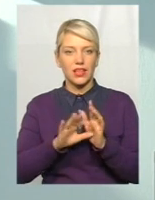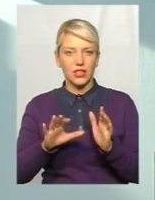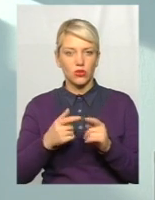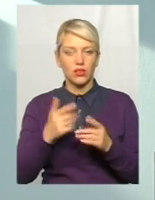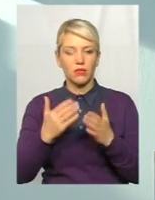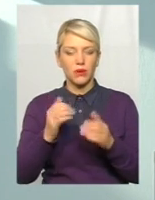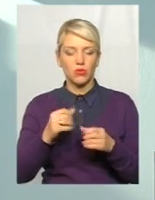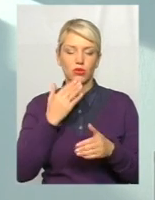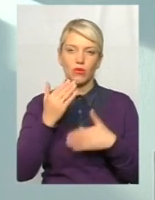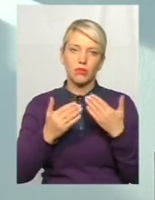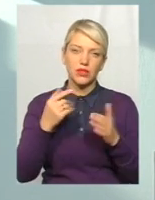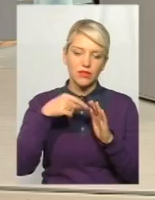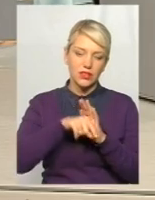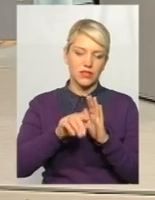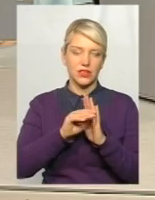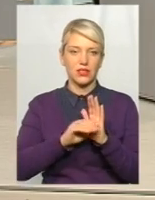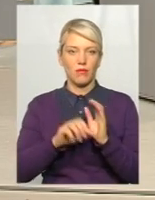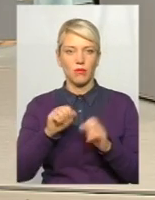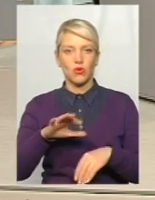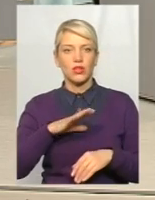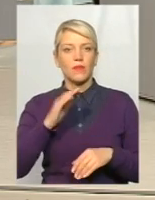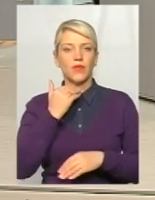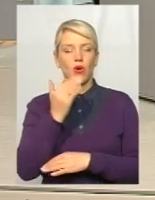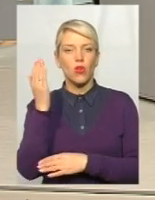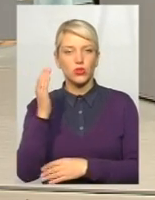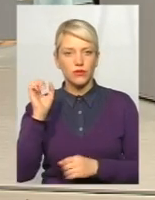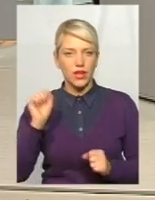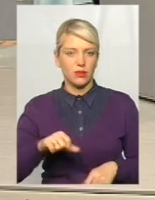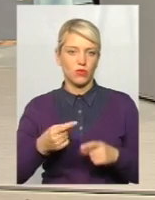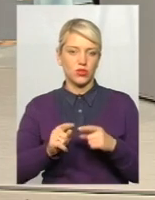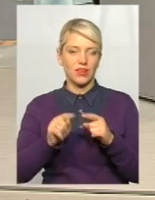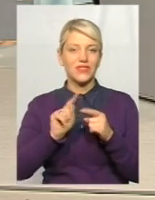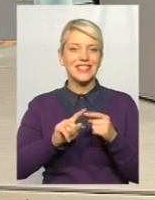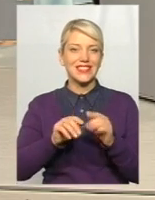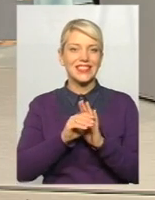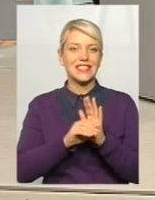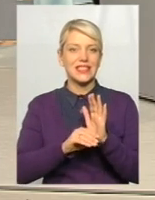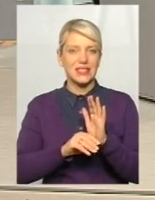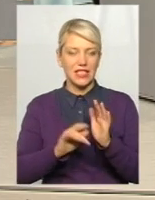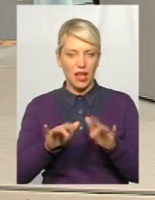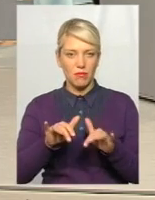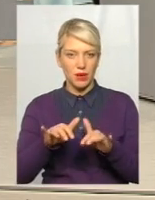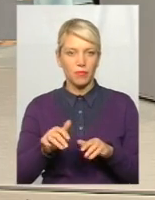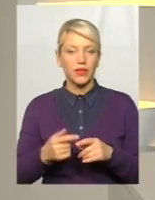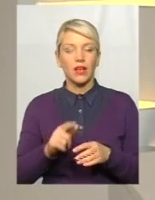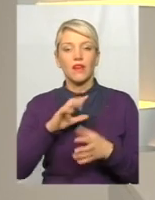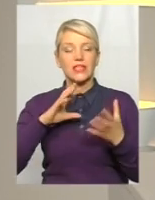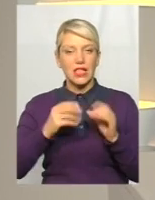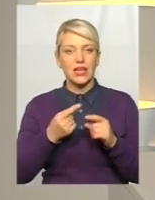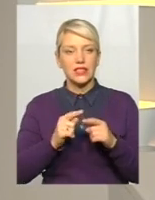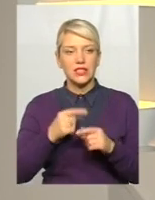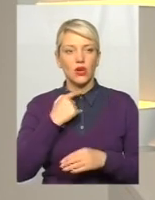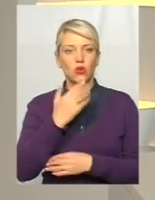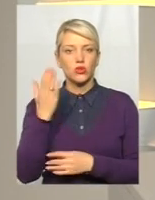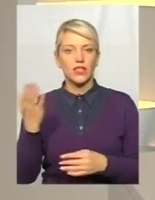можуть провести якесь опитування чи голосування, так само на рівні міста. Тобто ці, ну, взагалі, голосування, які деколи